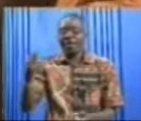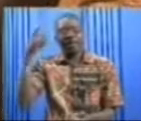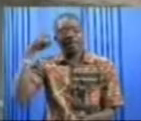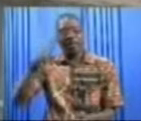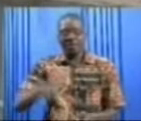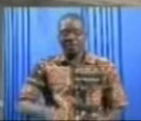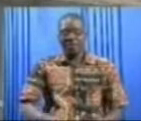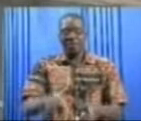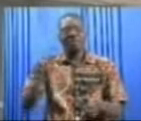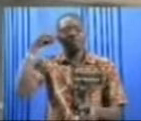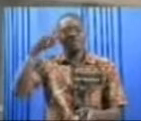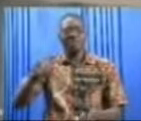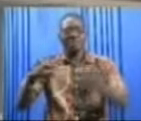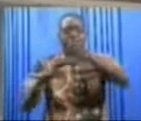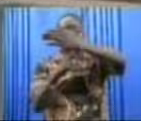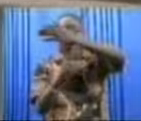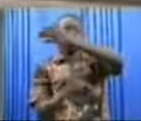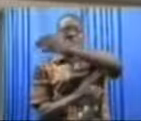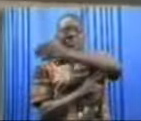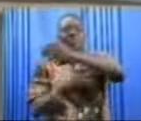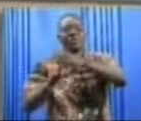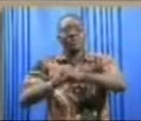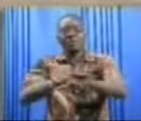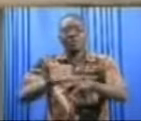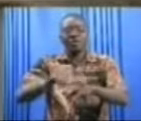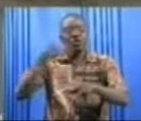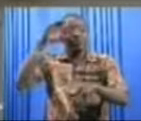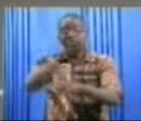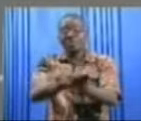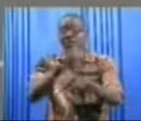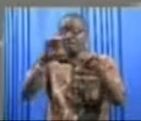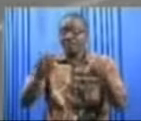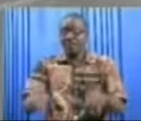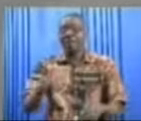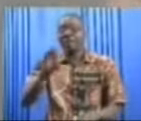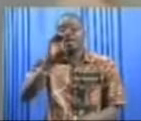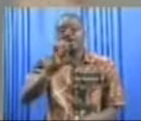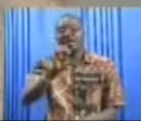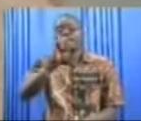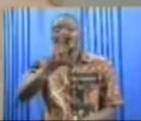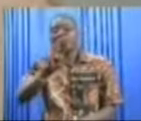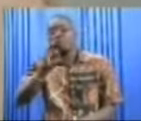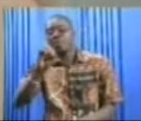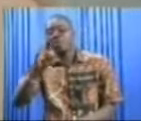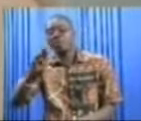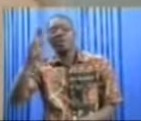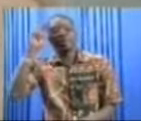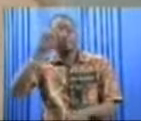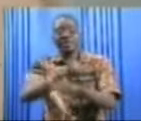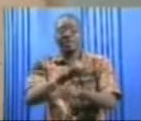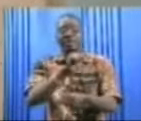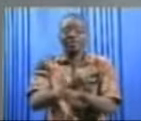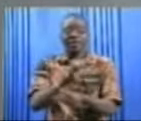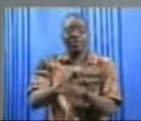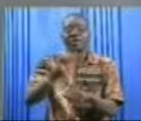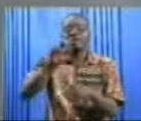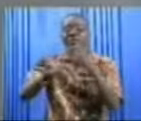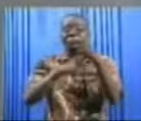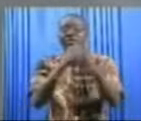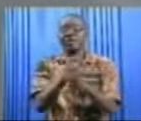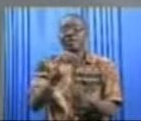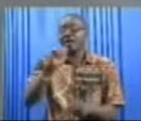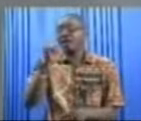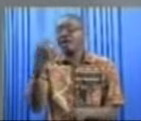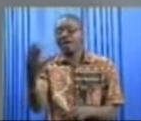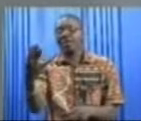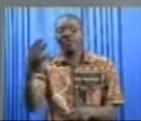et un pont de 80 mètres sur le Moun. L'entreprise Beaumaf est satisfaite des travaux réalisés sur la nationale 14 et a